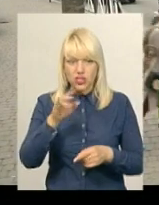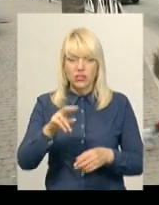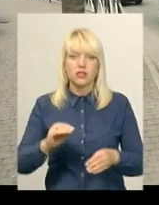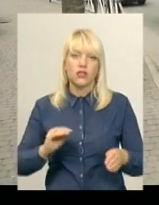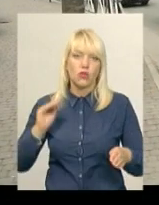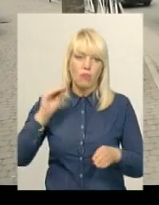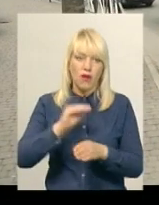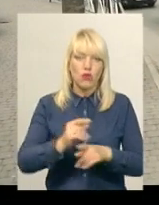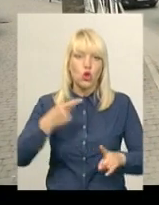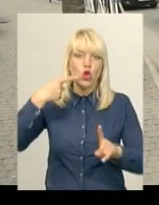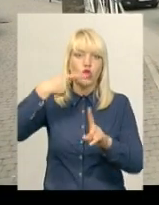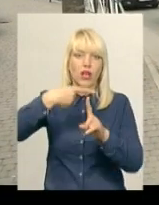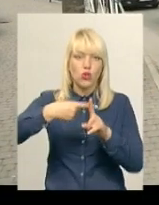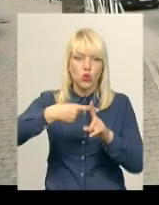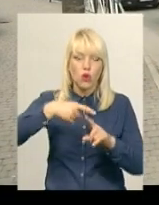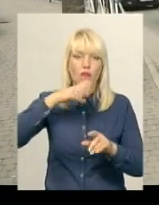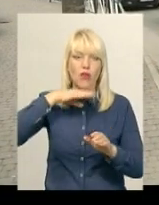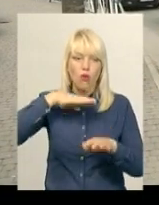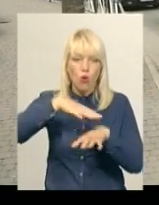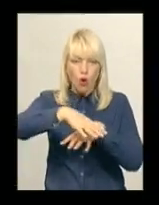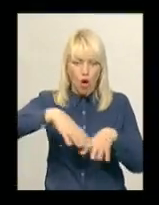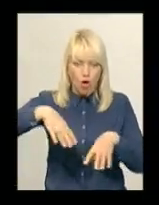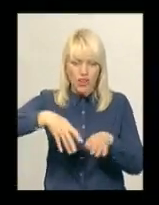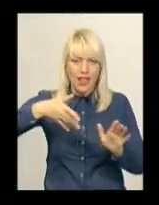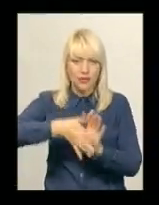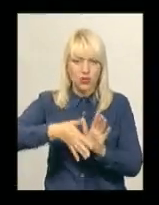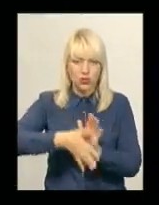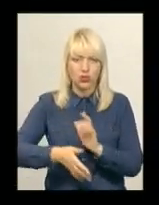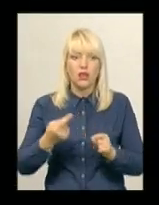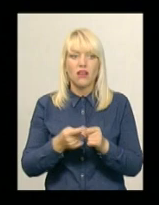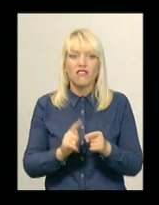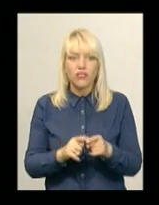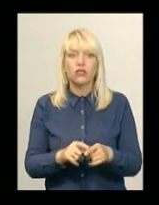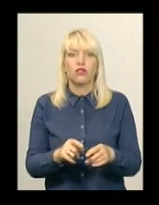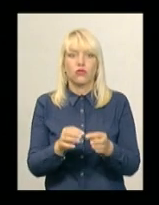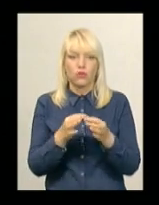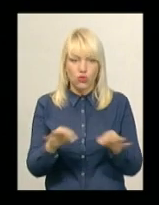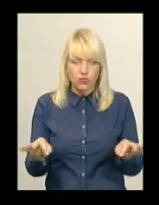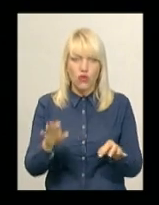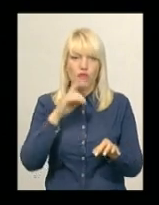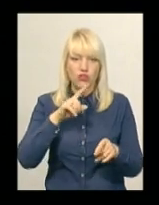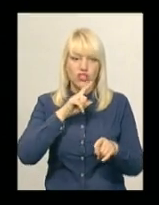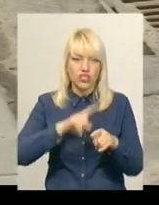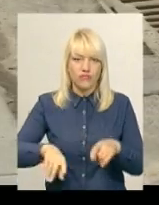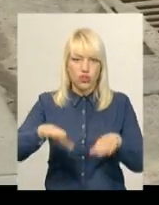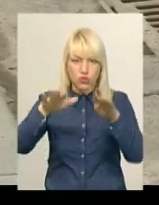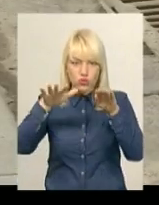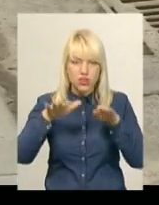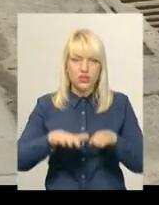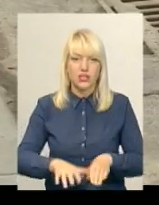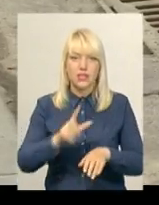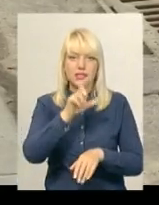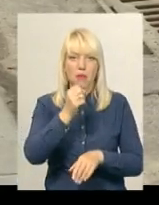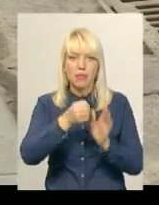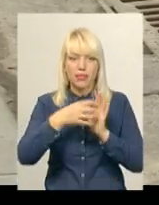колектор. І він, на думку Миколи Ваврищука, дозволив водії за 15 хвилин зійти з вулиць. Загалом у Хмельницькому є півтори